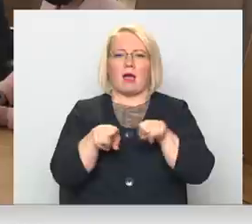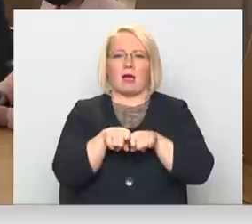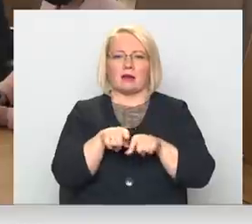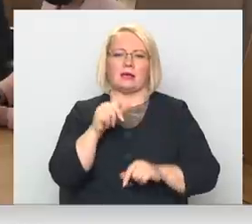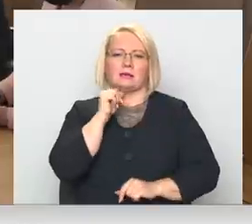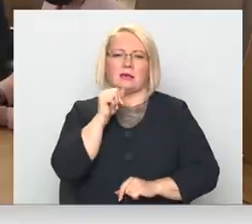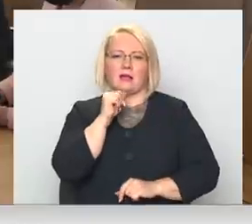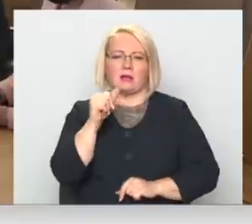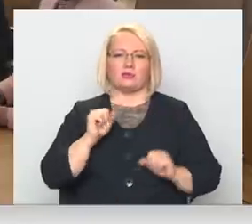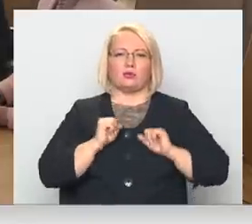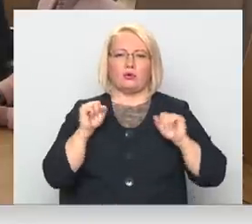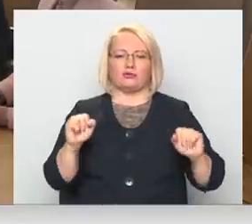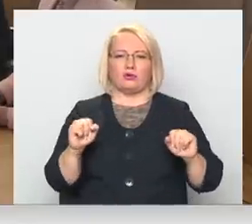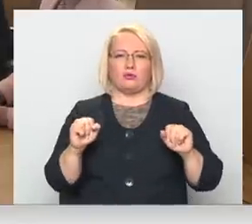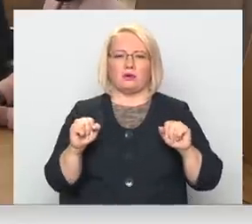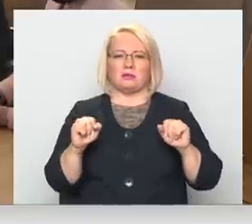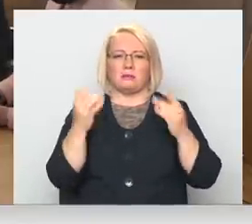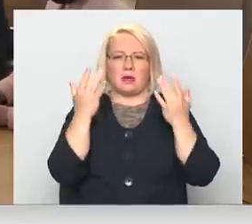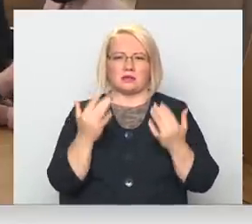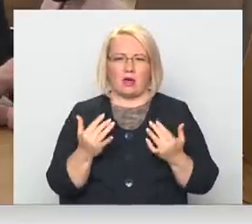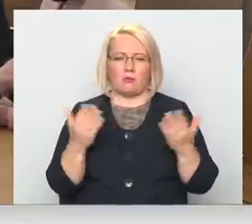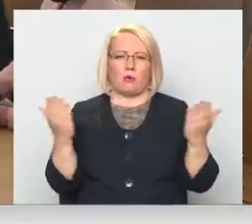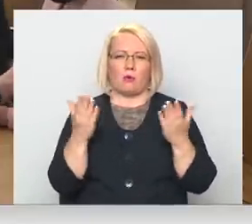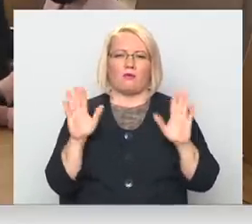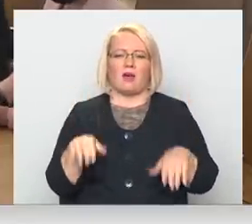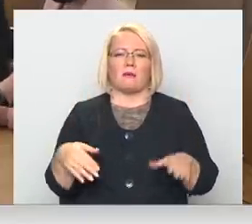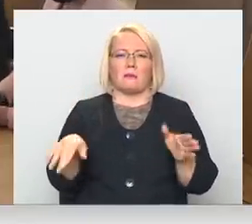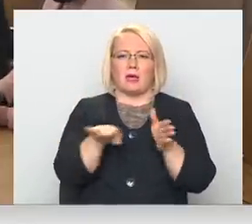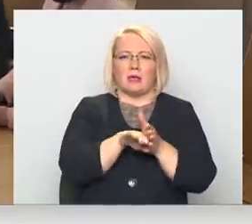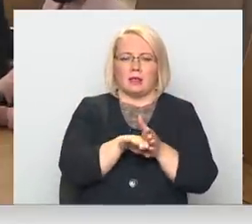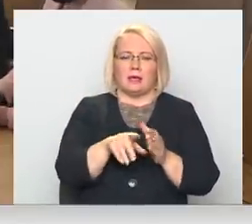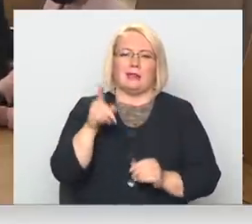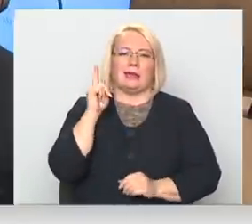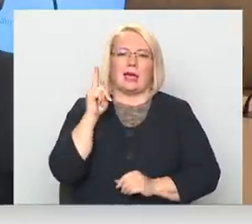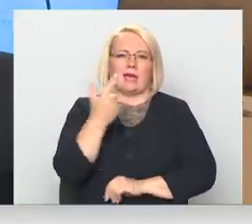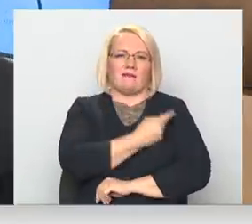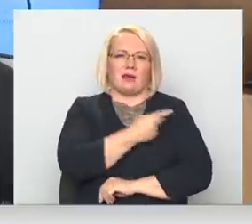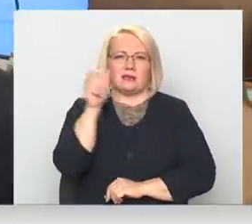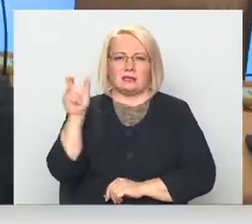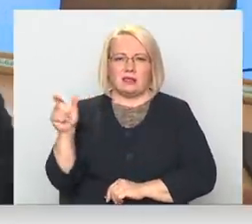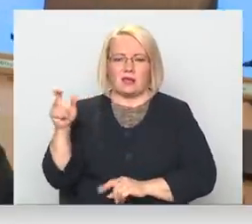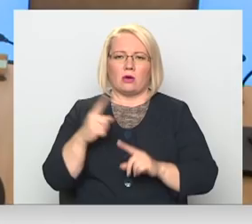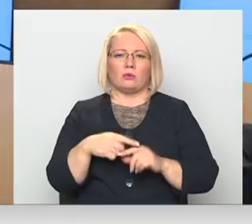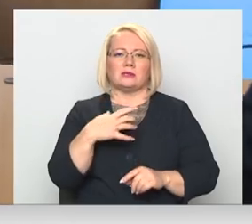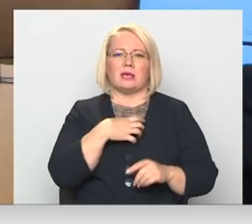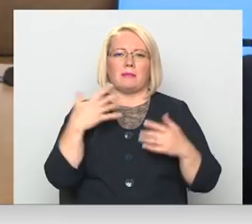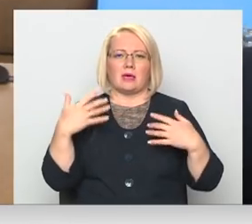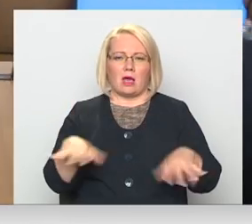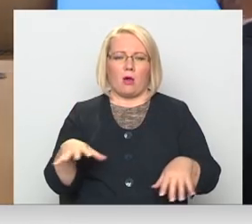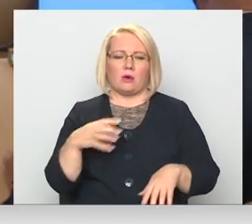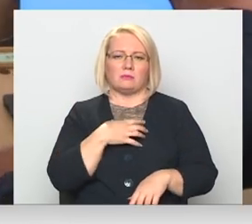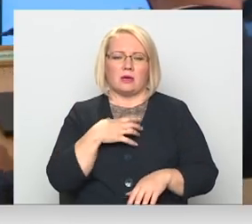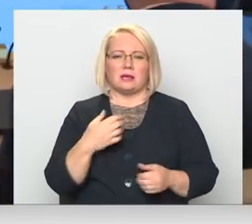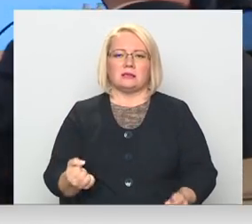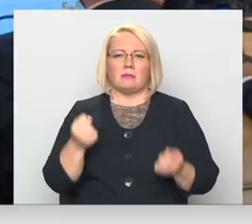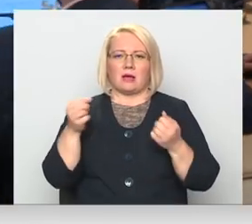zaļajos, tāda drošajos pasākumās, kurās var piedalīties tikai vakcinētie un slimību pārsļimojušie. Tāpat smagas